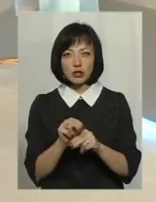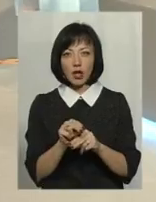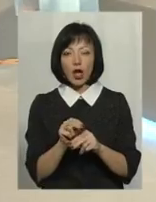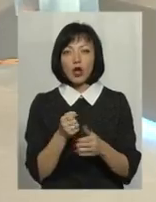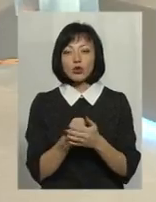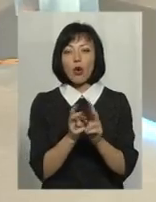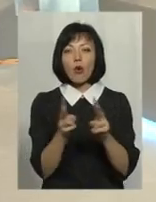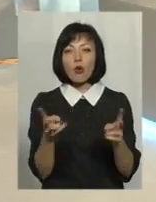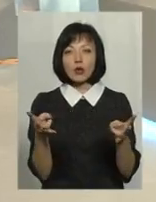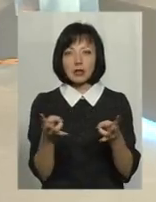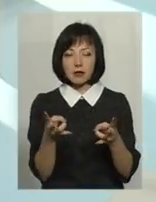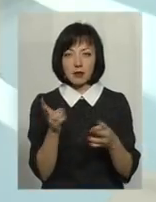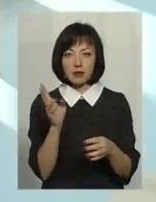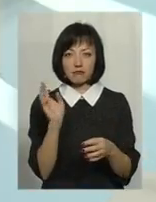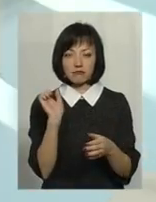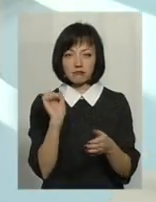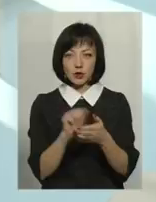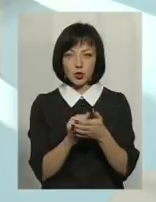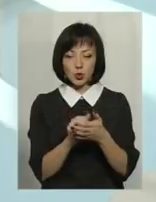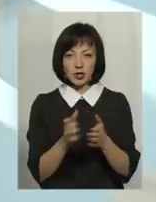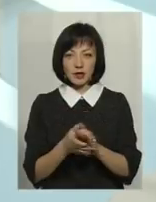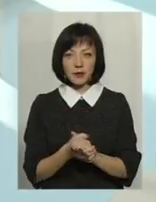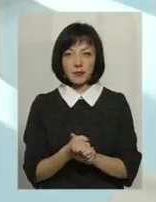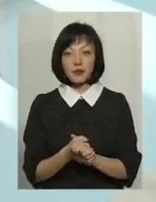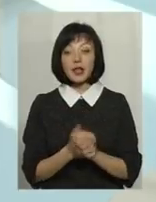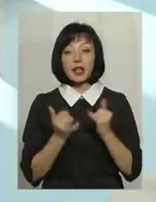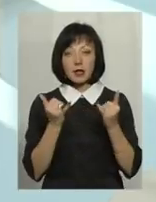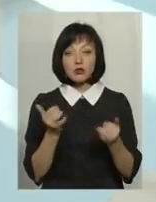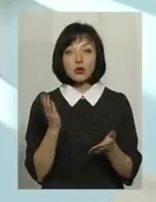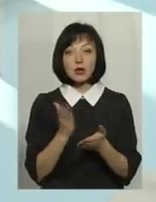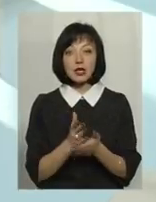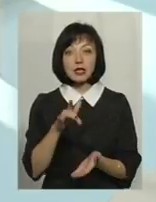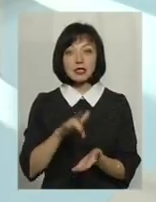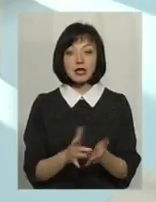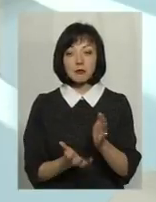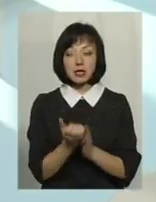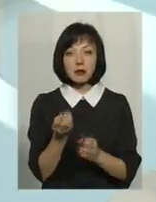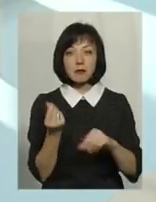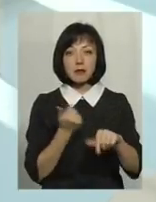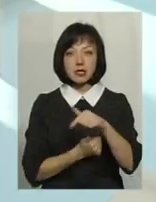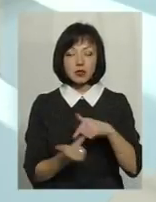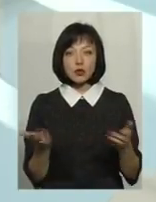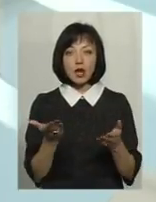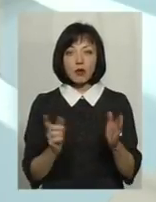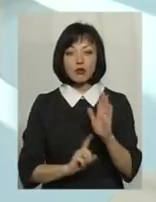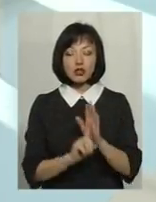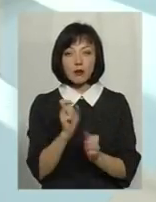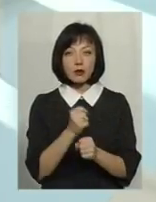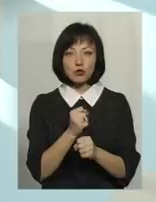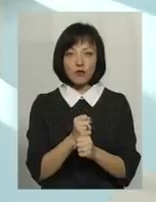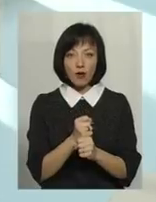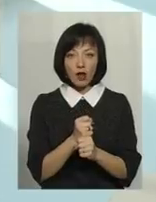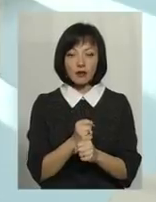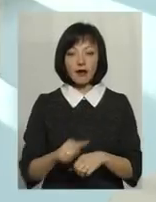до кого треба стукати. Звичайно, для цього є центр підтримки бізнесу, який почне функціонувати і